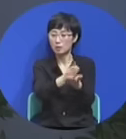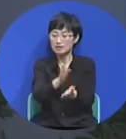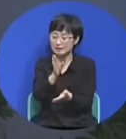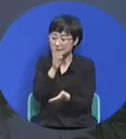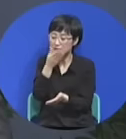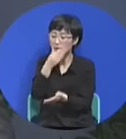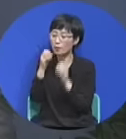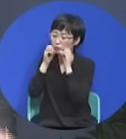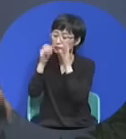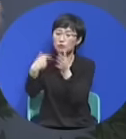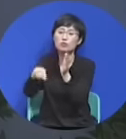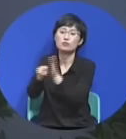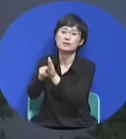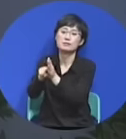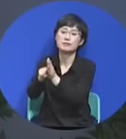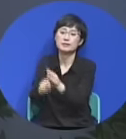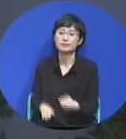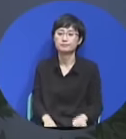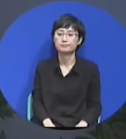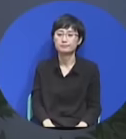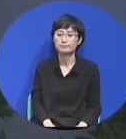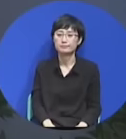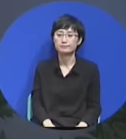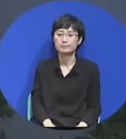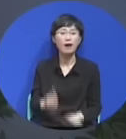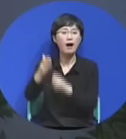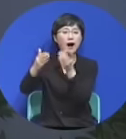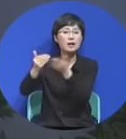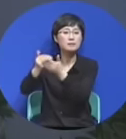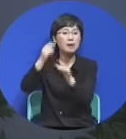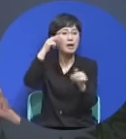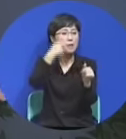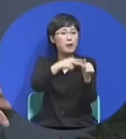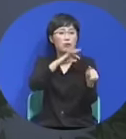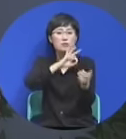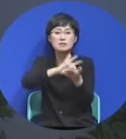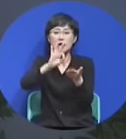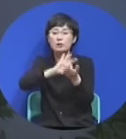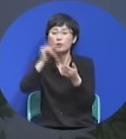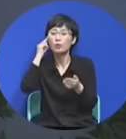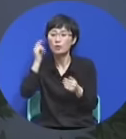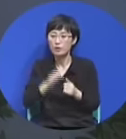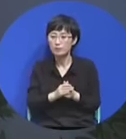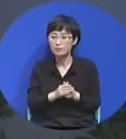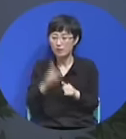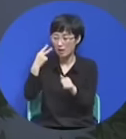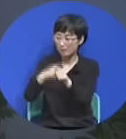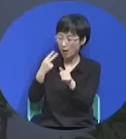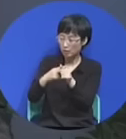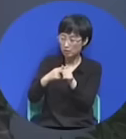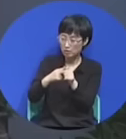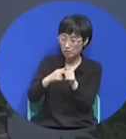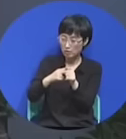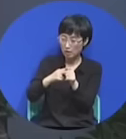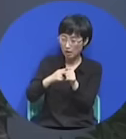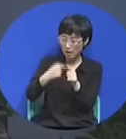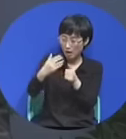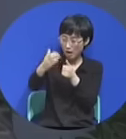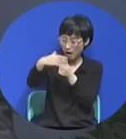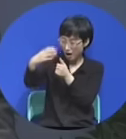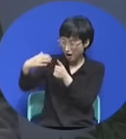그래서 왜 하나님은 바울을 쓰였습니까 그렇게 쫓게 다니면 죽게 되는 바울을 쓰셨단 말이죠